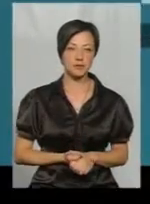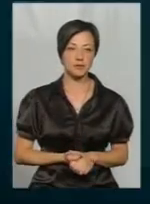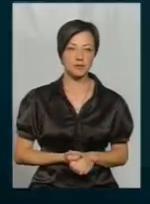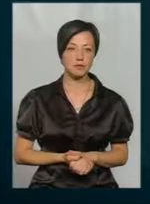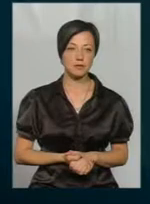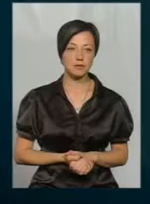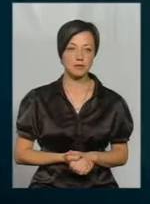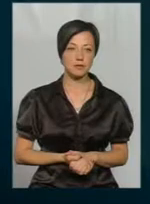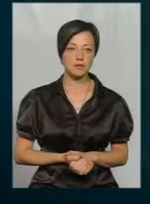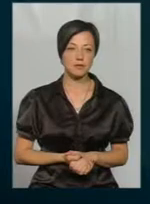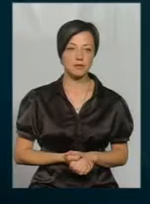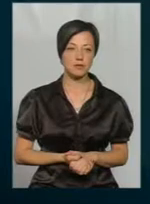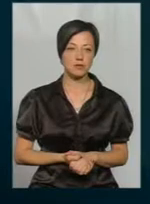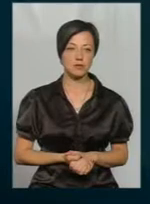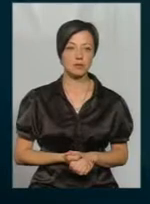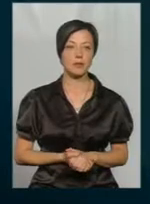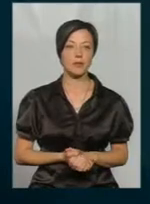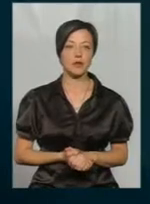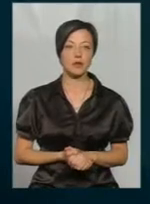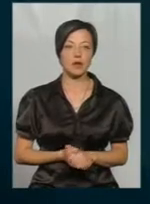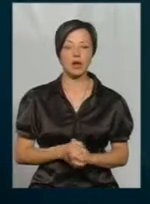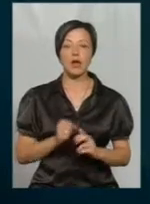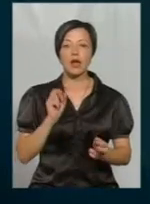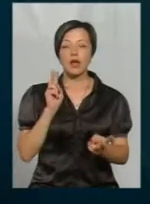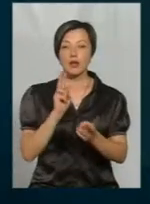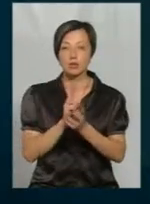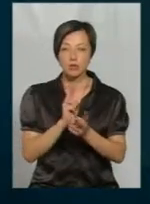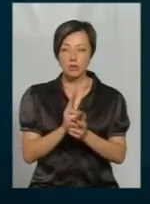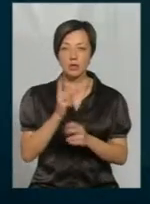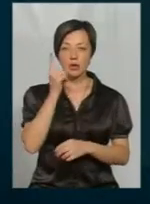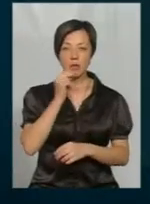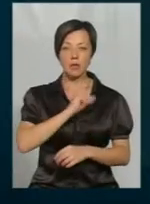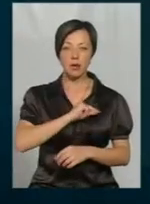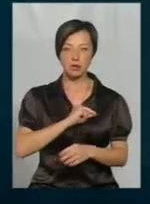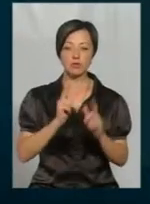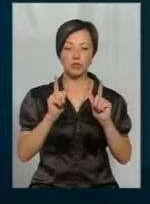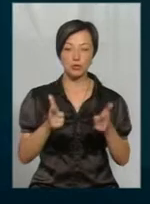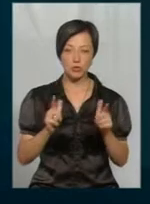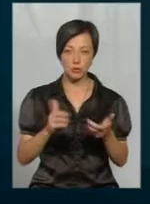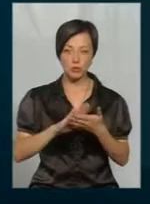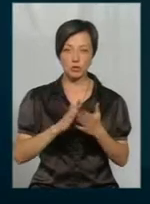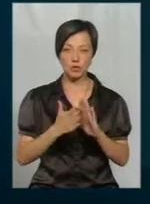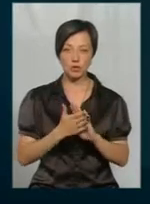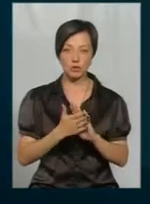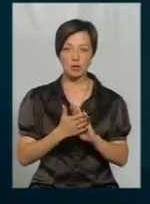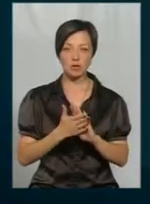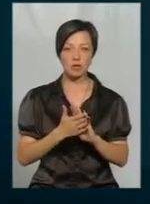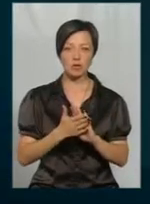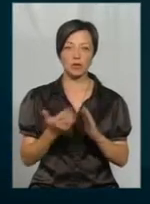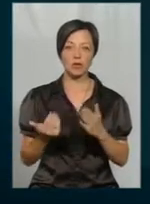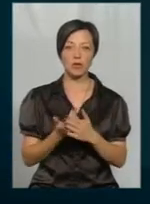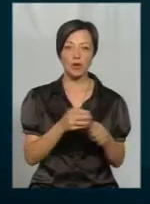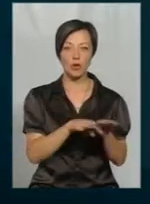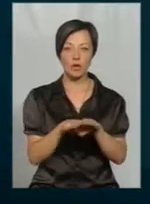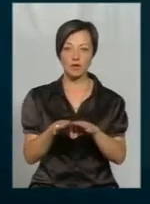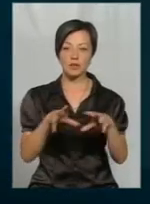На останній зустрічі з пасічниками, котре, було б сянуто згоди, взяти старт до якісного нового рівня